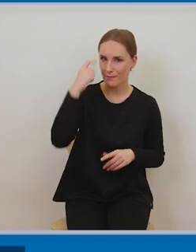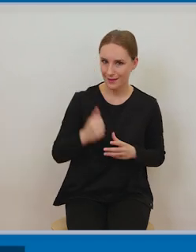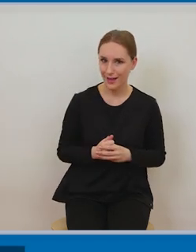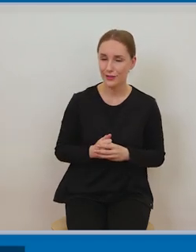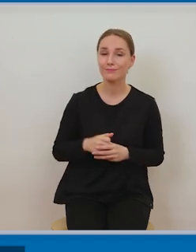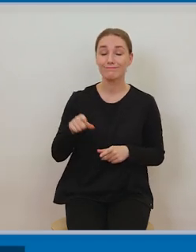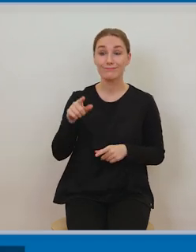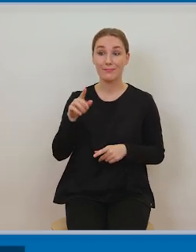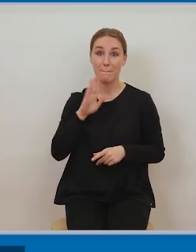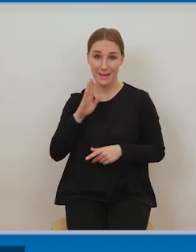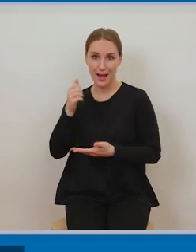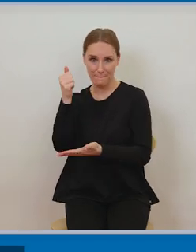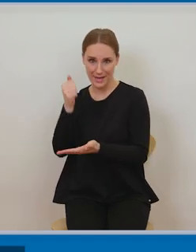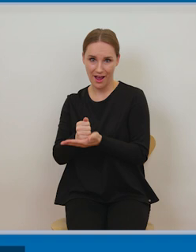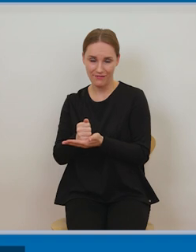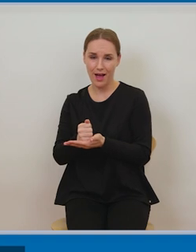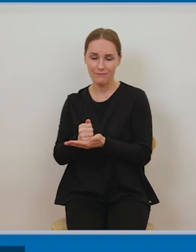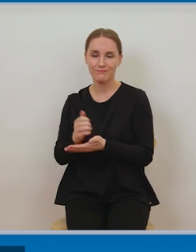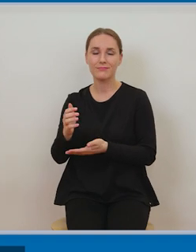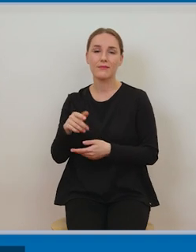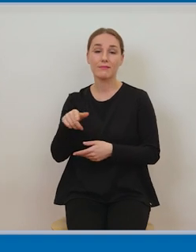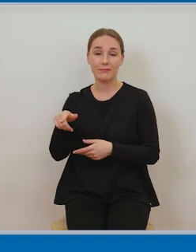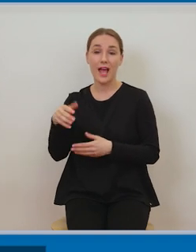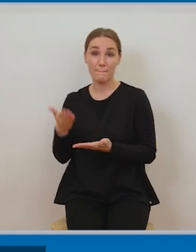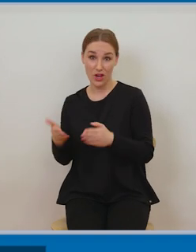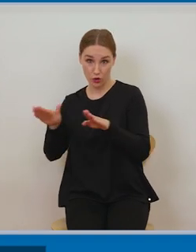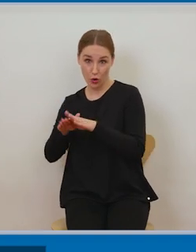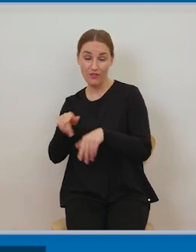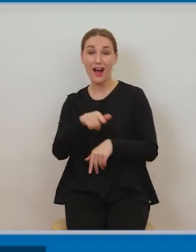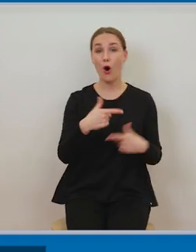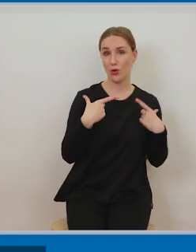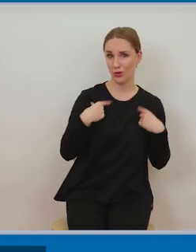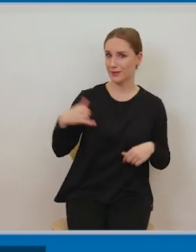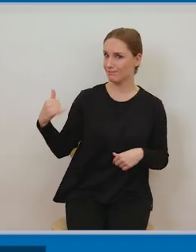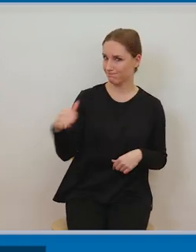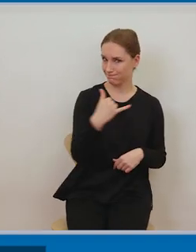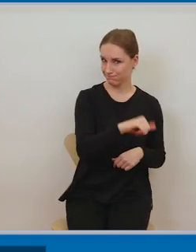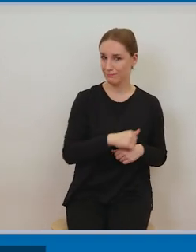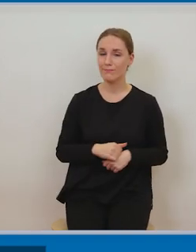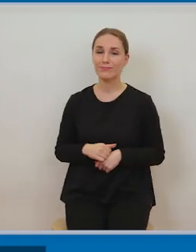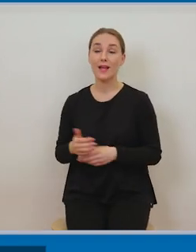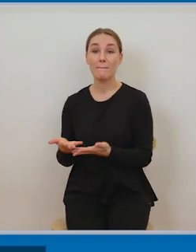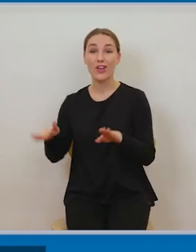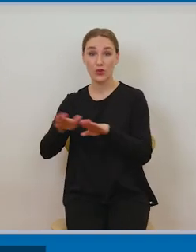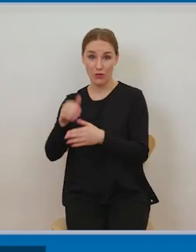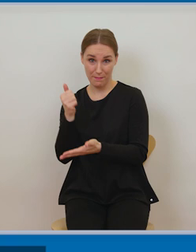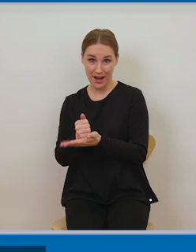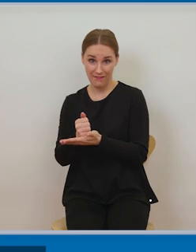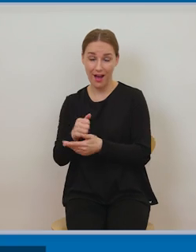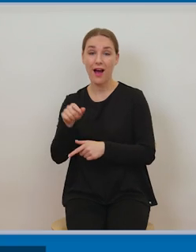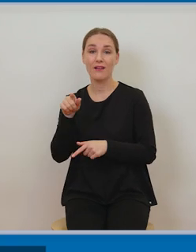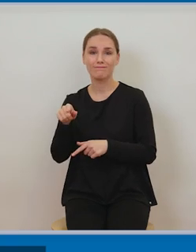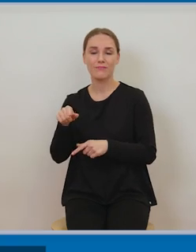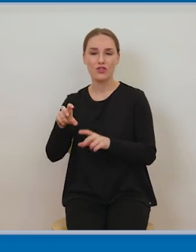Ta charakterystyka jest inna niż w odniesieniu do autorskich praw osobistych. Autorskie prawa majątkowe są ograniczone w czasie i tutaj